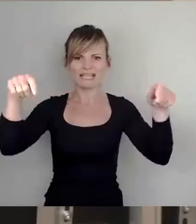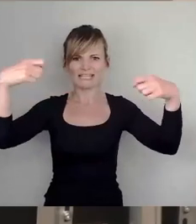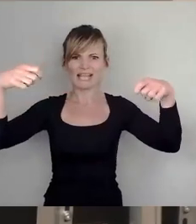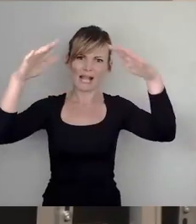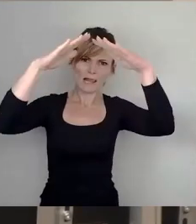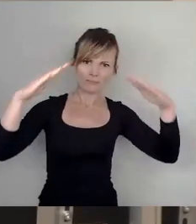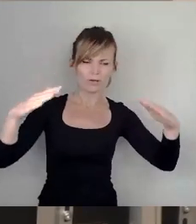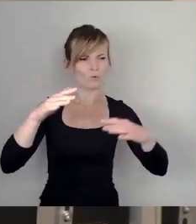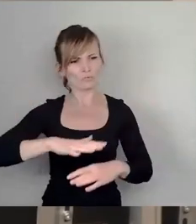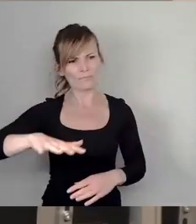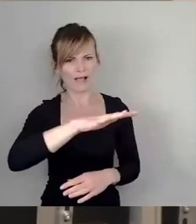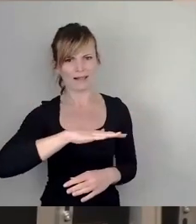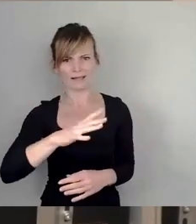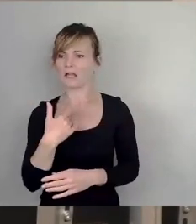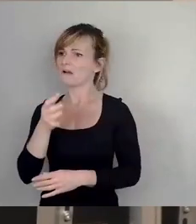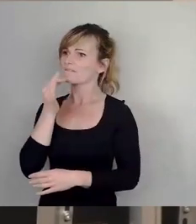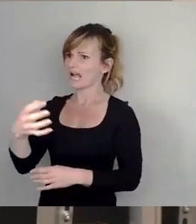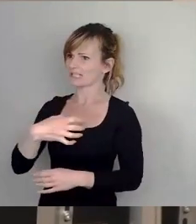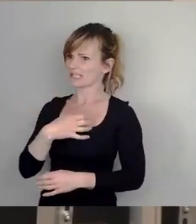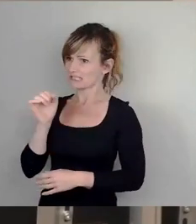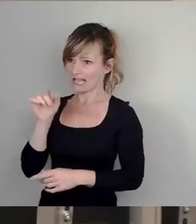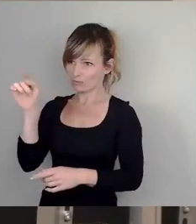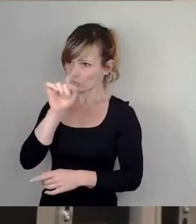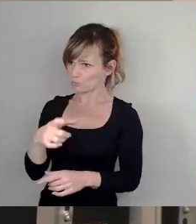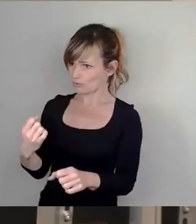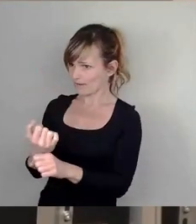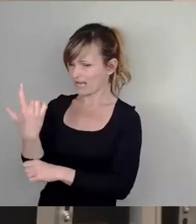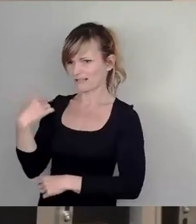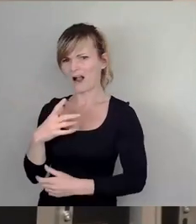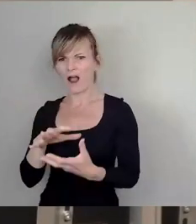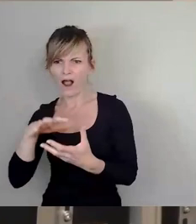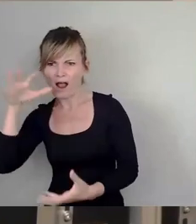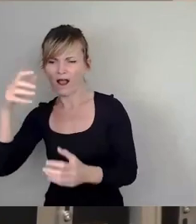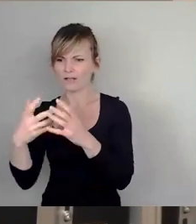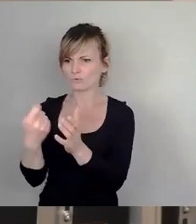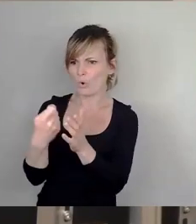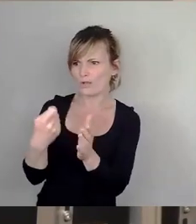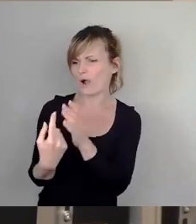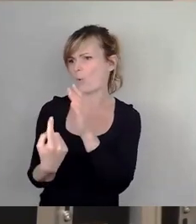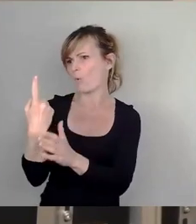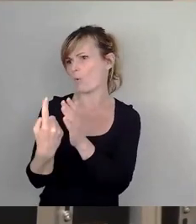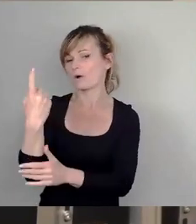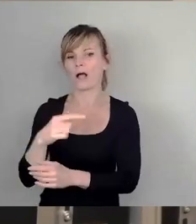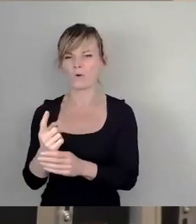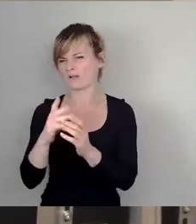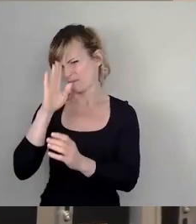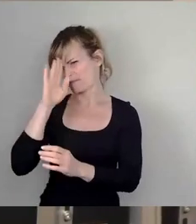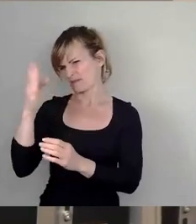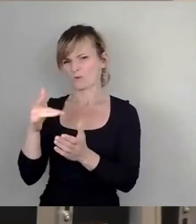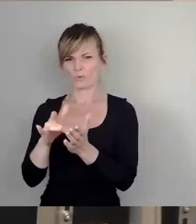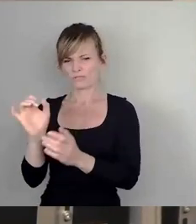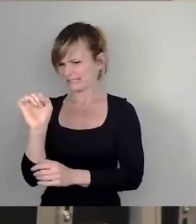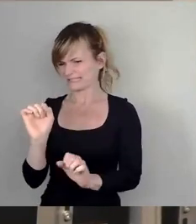wie schaut denn das aus? Könnten wir das nicht dort und dort machen? Dann tauchen absurde Summen auf und auch absurde Gründe, warum das allesamt nicht geht. Und das